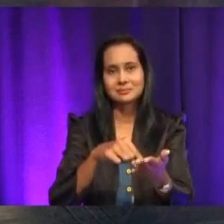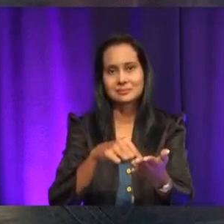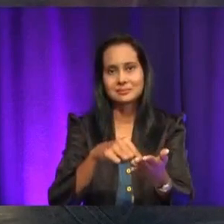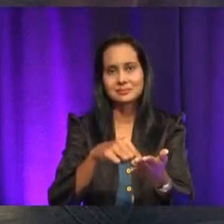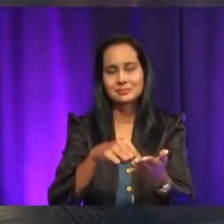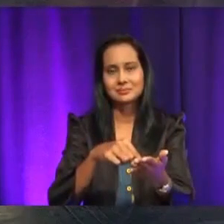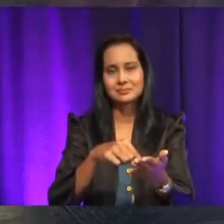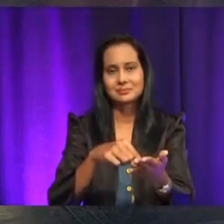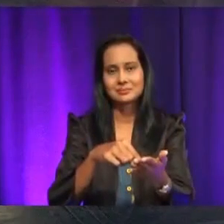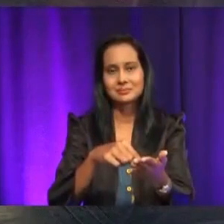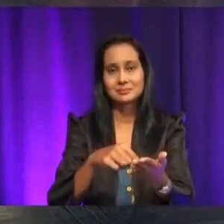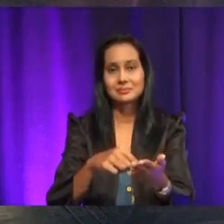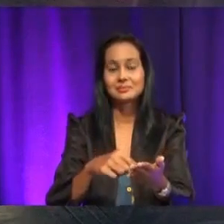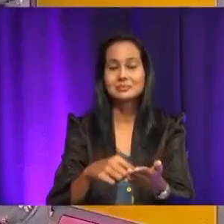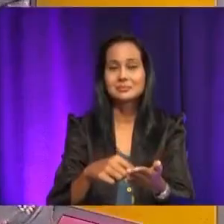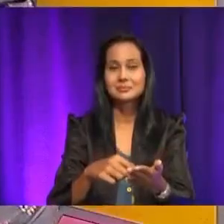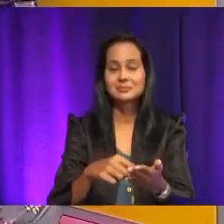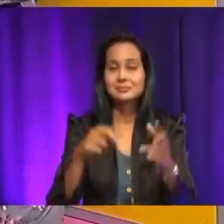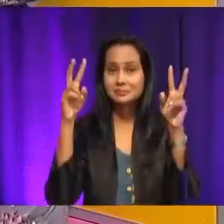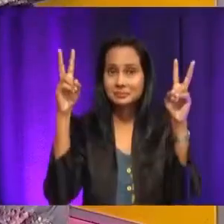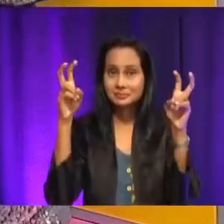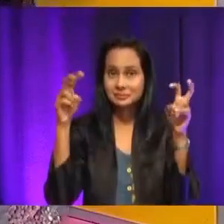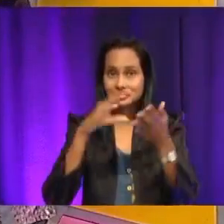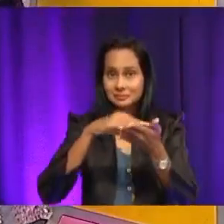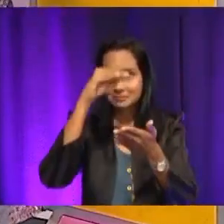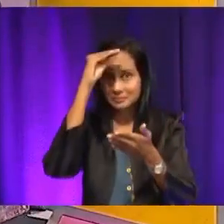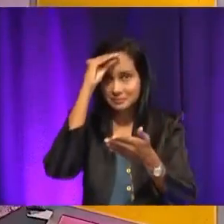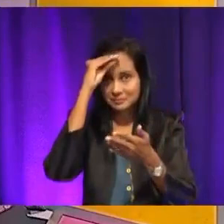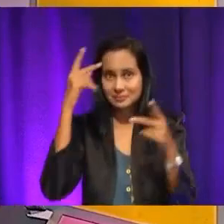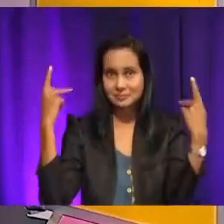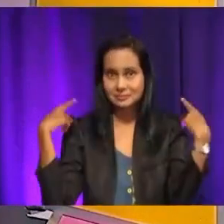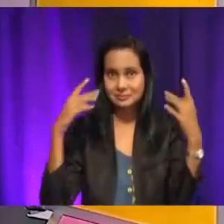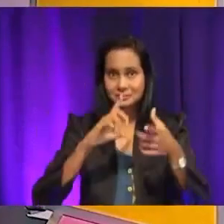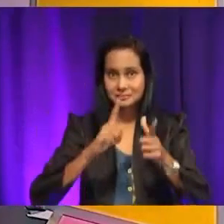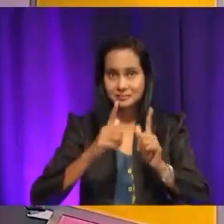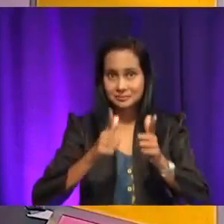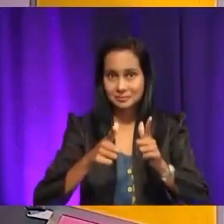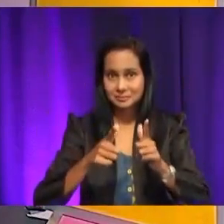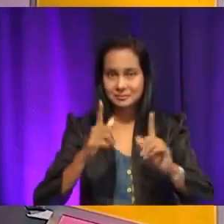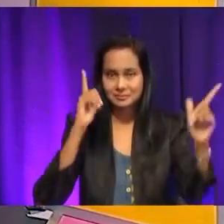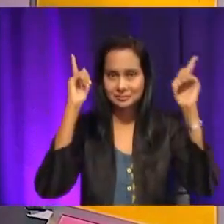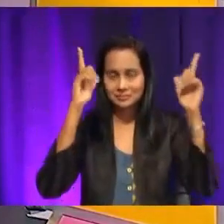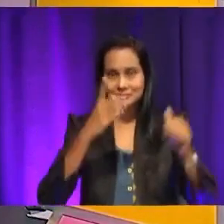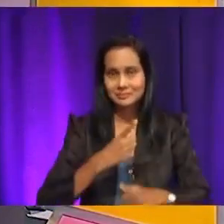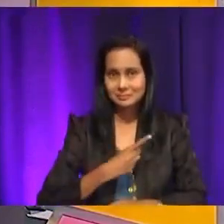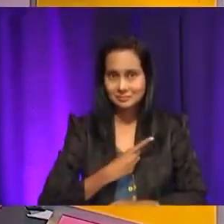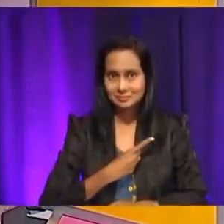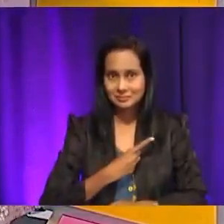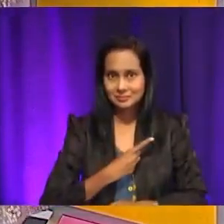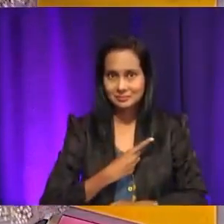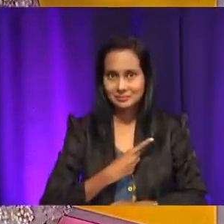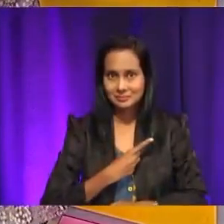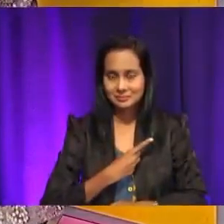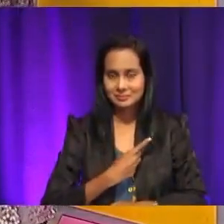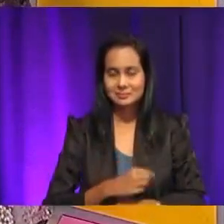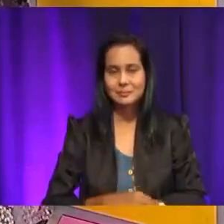baiklah Ria. Jadi pada hari ini, tajuk pembelajaran kita ialah Kedai Dobi Layan Diri. Jadi pada akhir